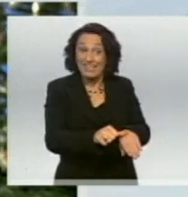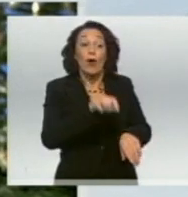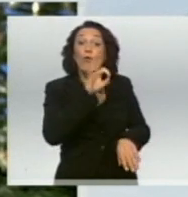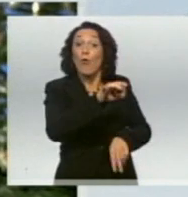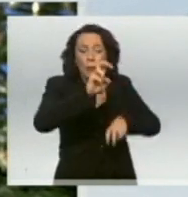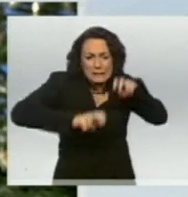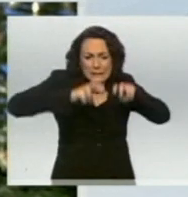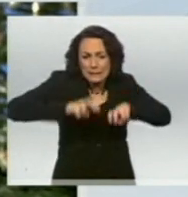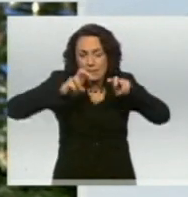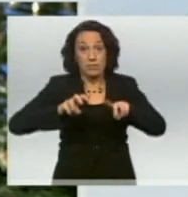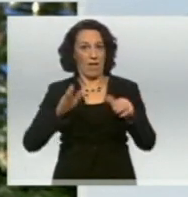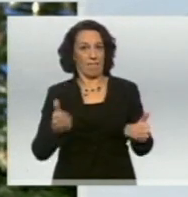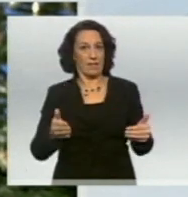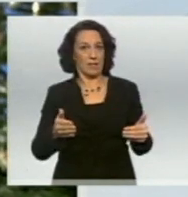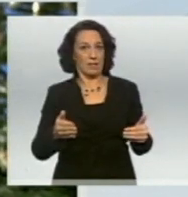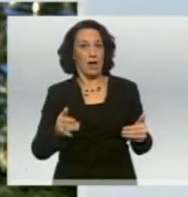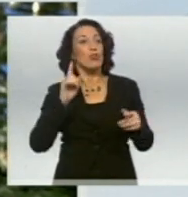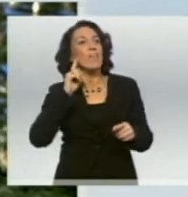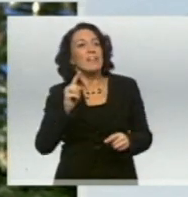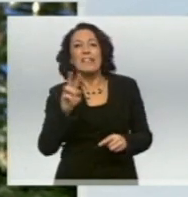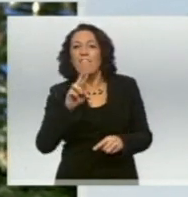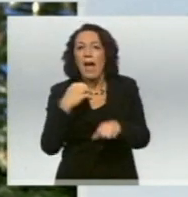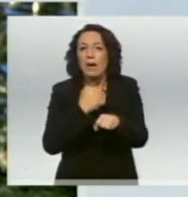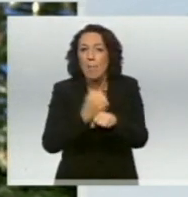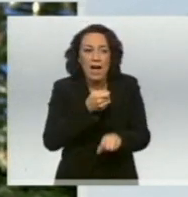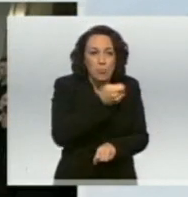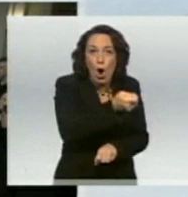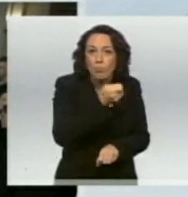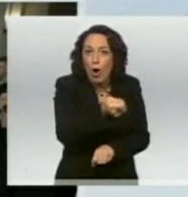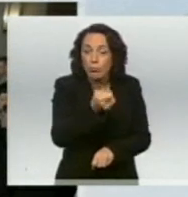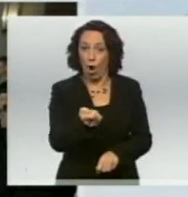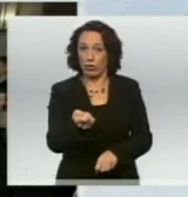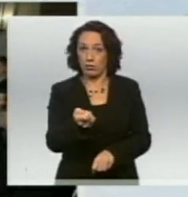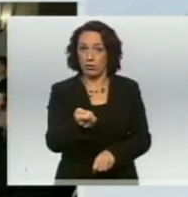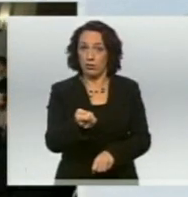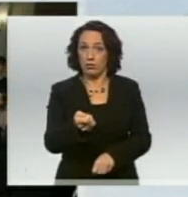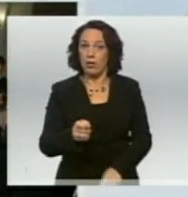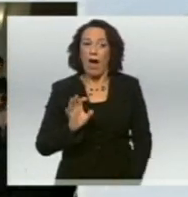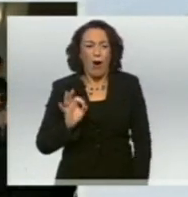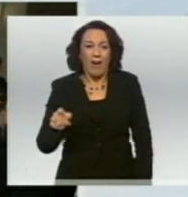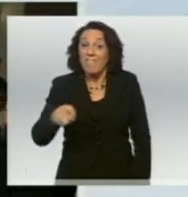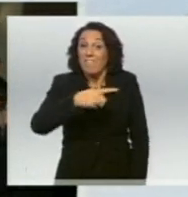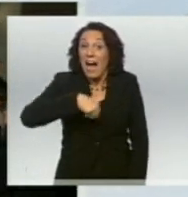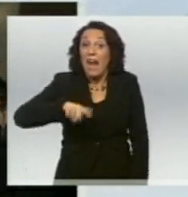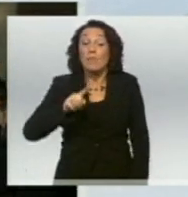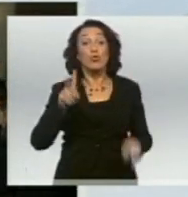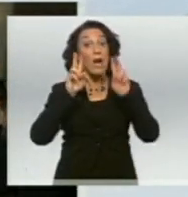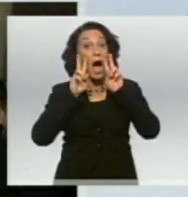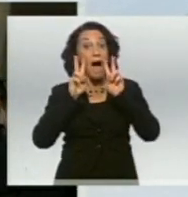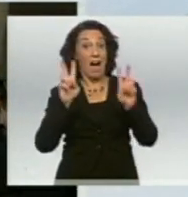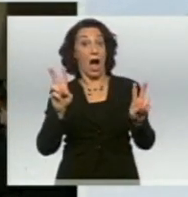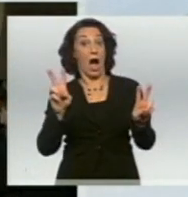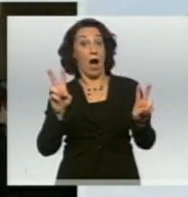die unnachsichtige Verfolgung der Täter und ihrer gewissenlosen Unterstützer. Wir schulden uns allen Wachsamkeit